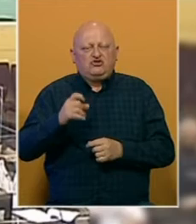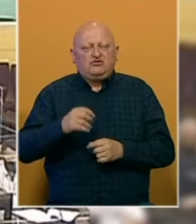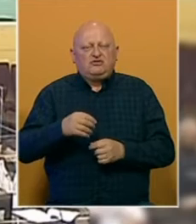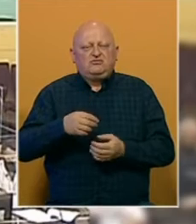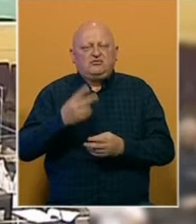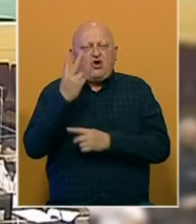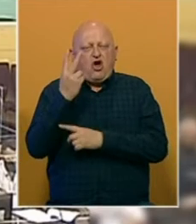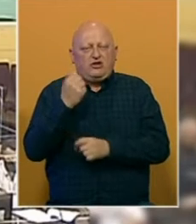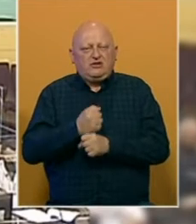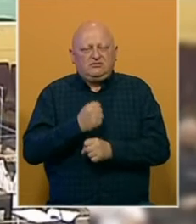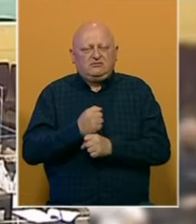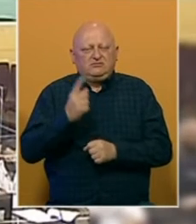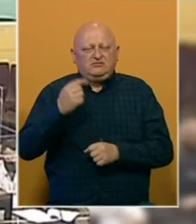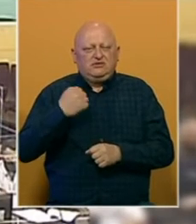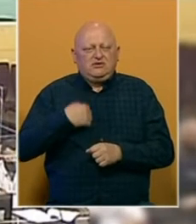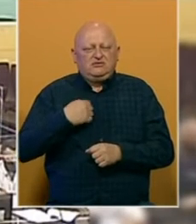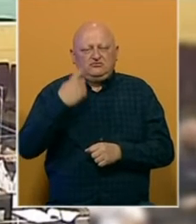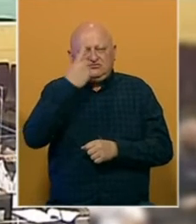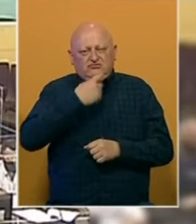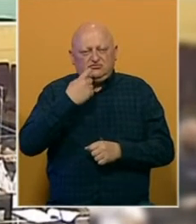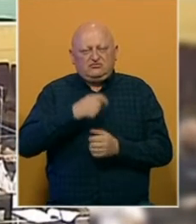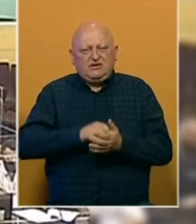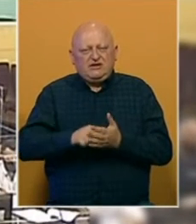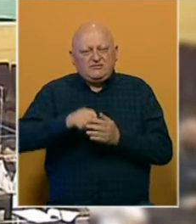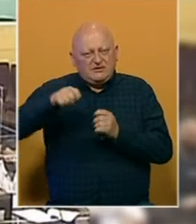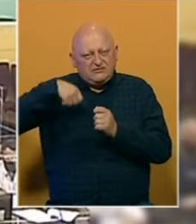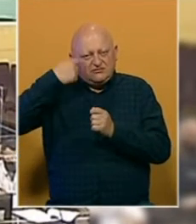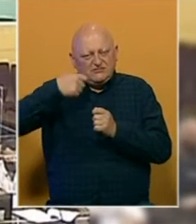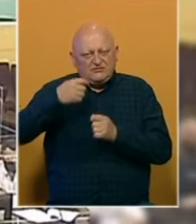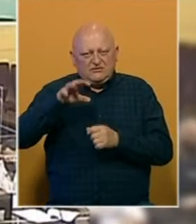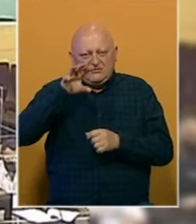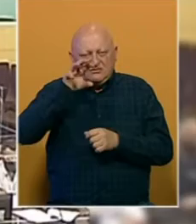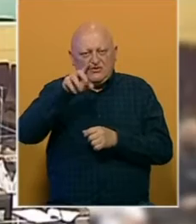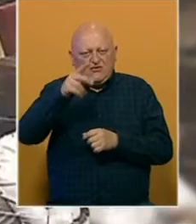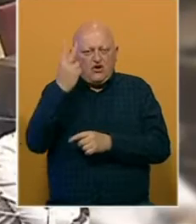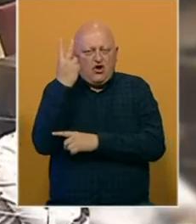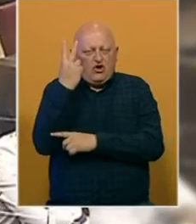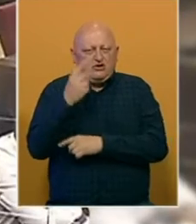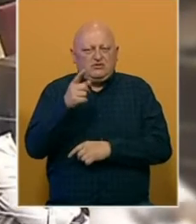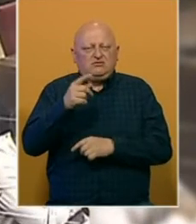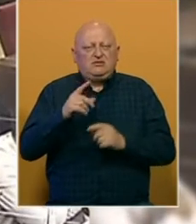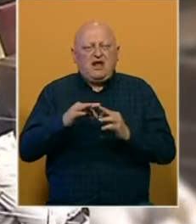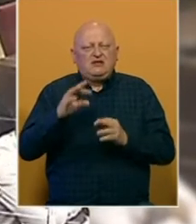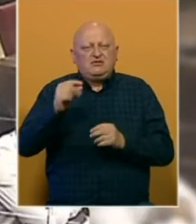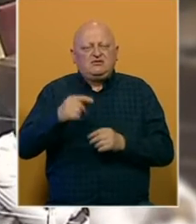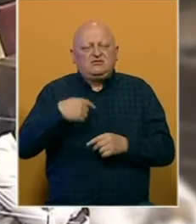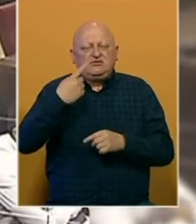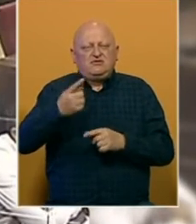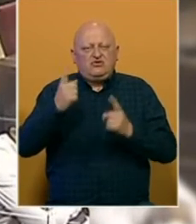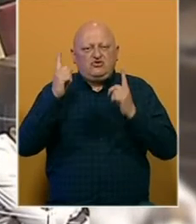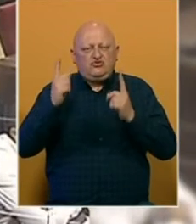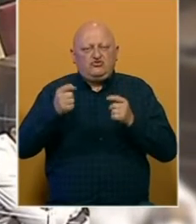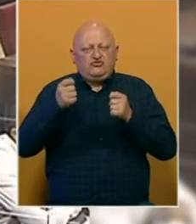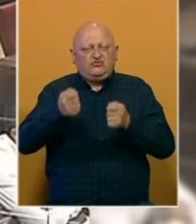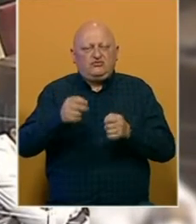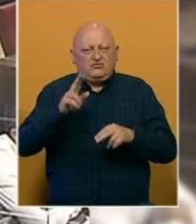recepcionar u hotelu Kristal, te se sumnjiči da je izbrisao snimke sa videonadzora ovog hotela. Za Li Suramić naveli su iz tužilaštva